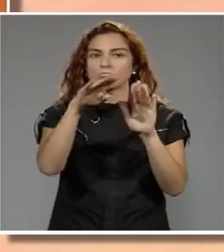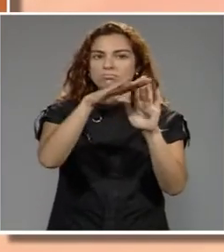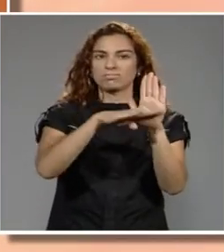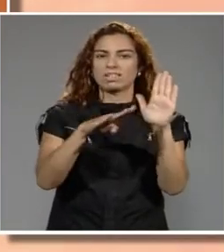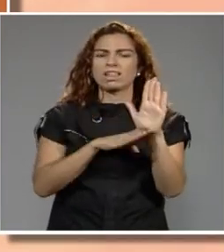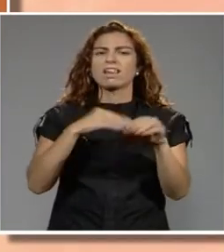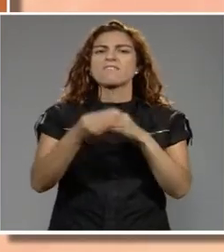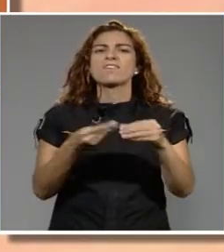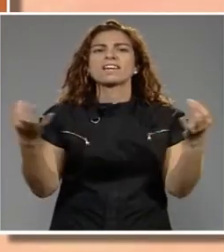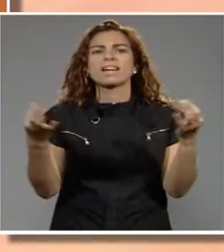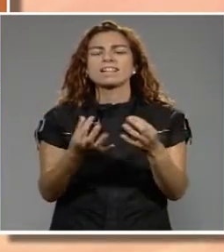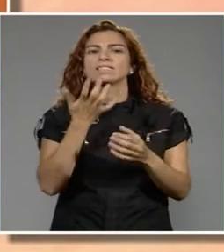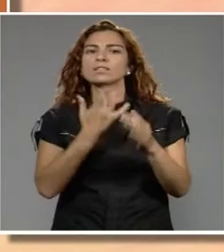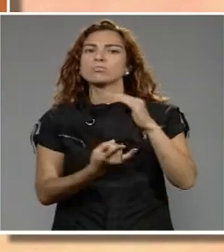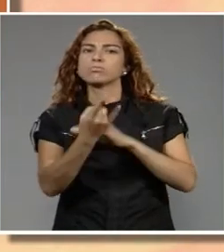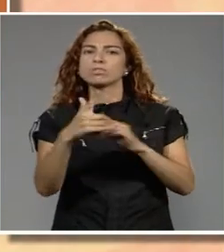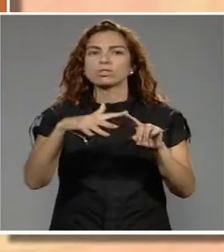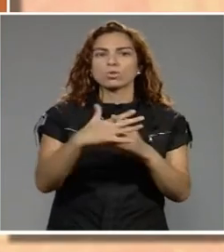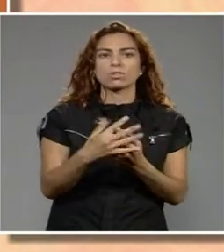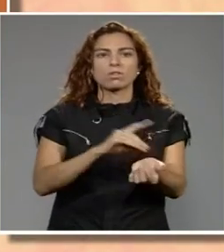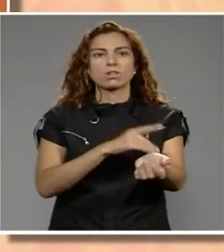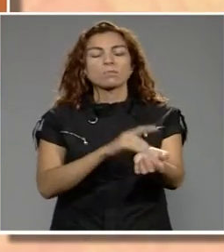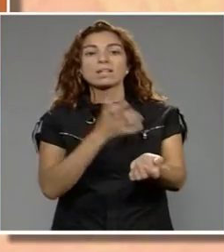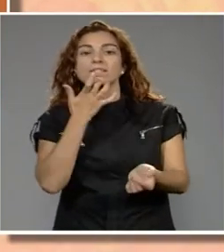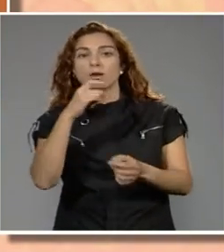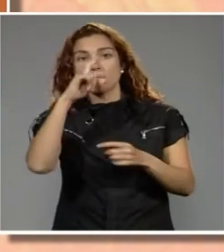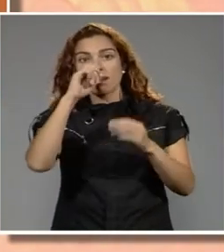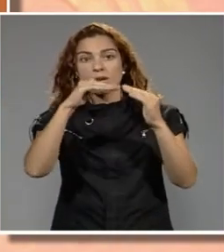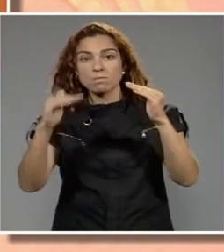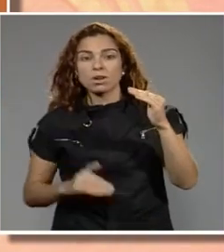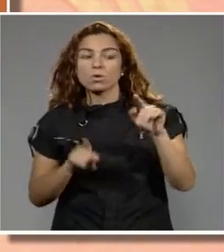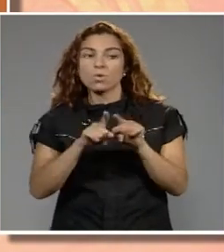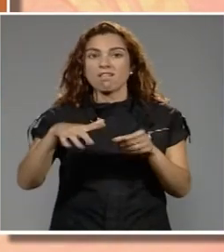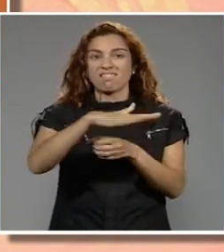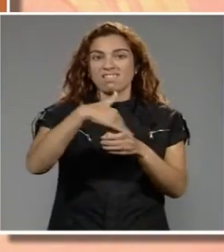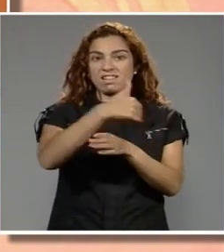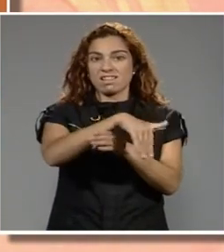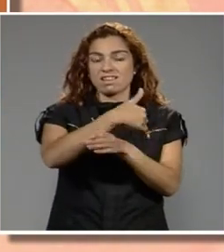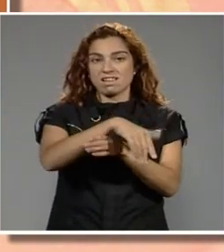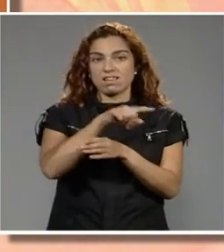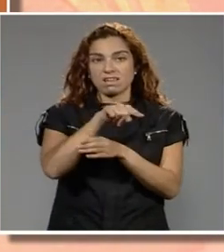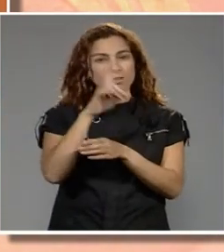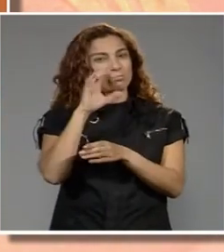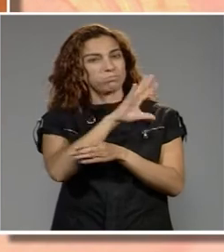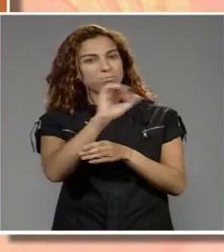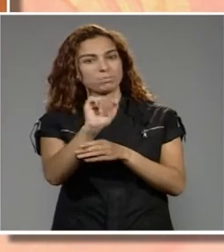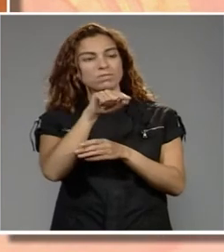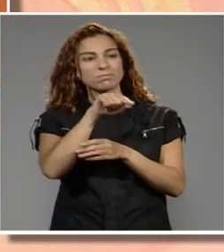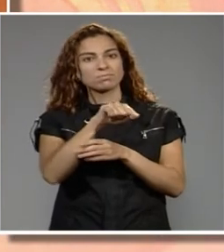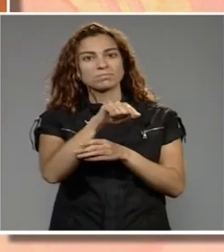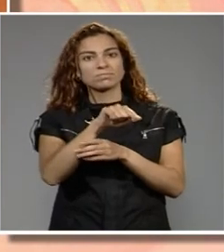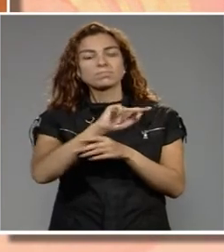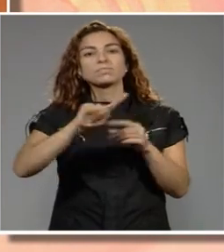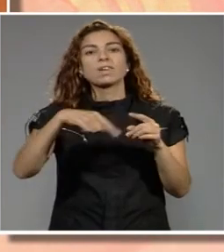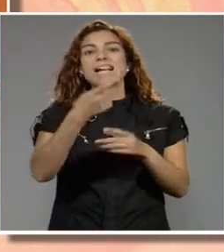d'actuació en drogodependències. Estableix que si un menor està en possessió o consumeix substàncies estupafaents a la via pública, pot deixar